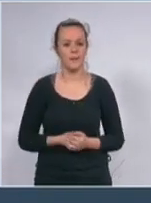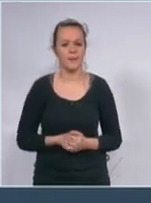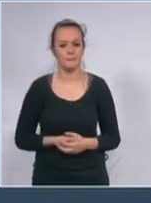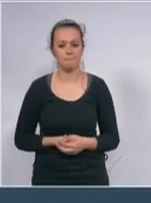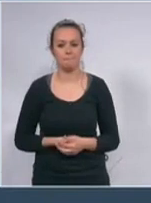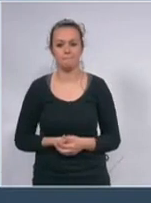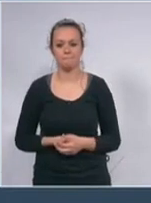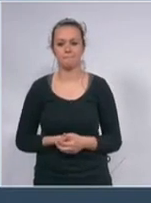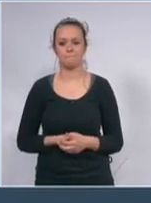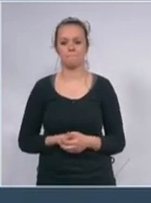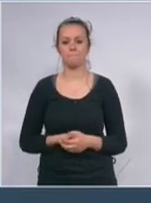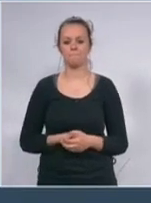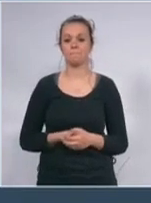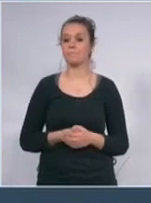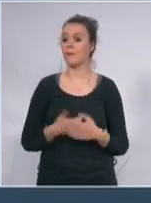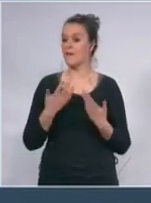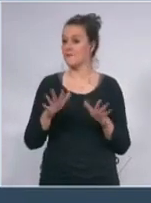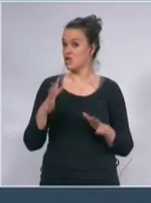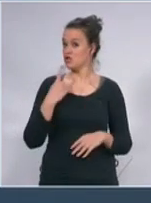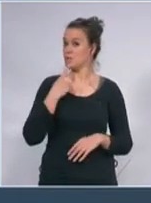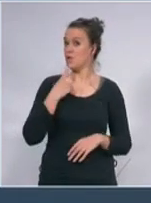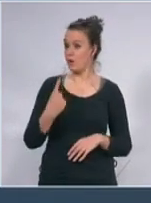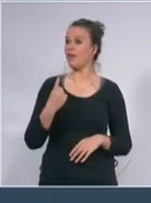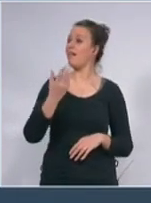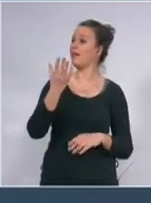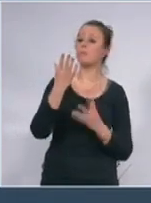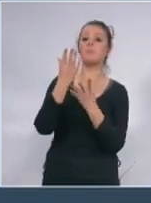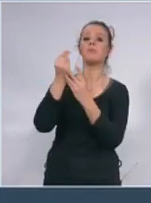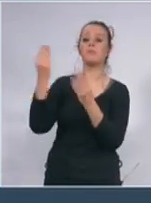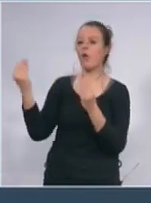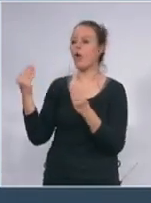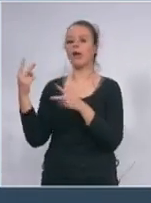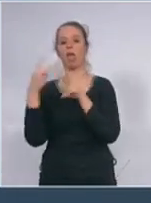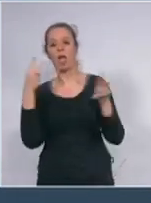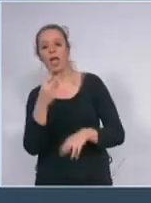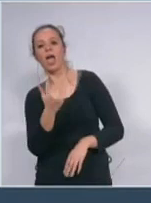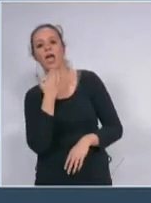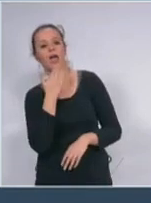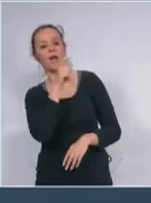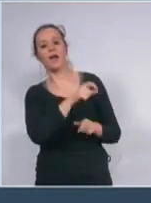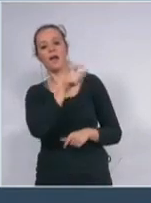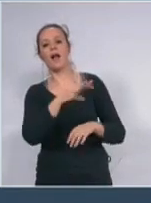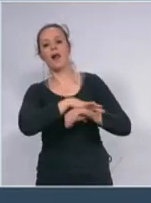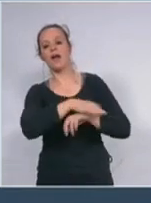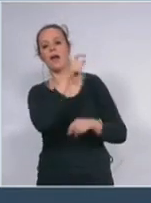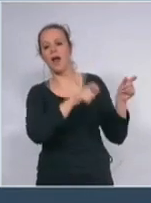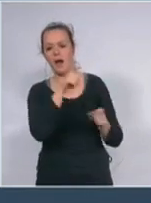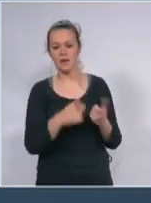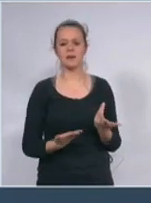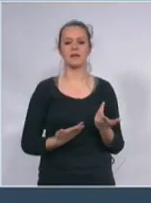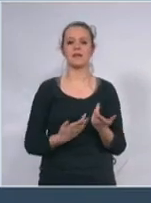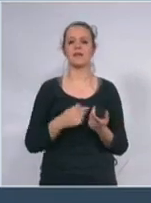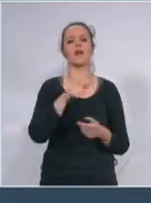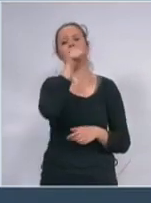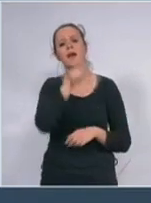i kao što smo rekli mnogi se smeju i govore loše o našim lekarima govore loše o doktoru